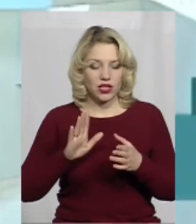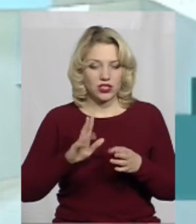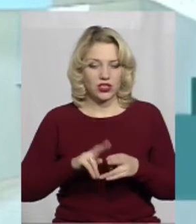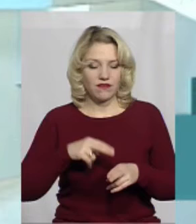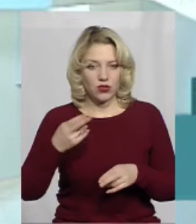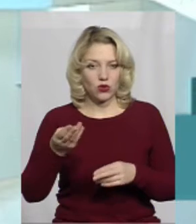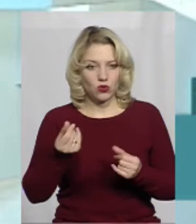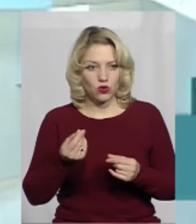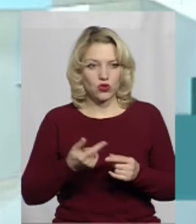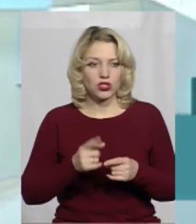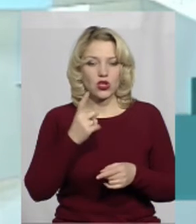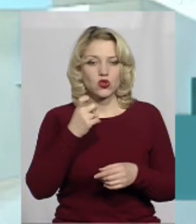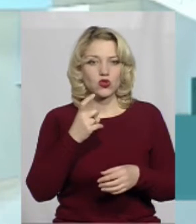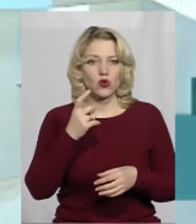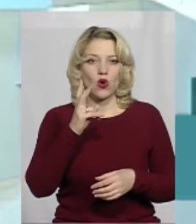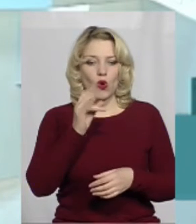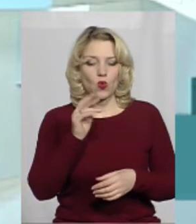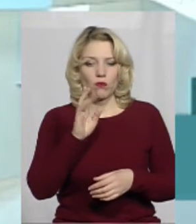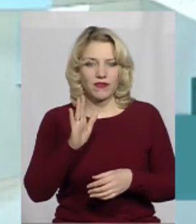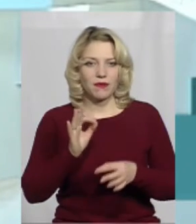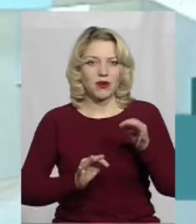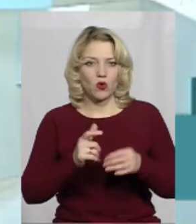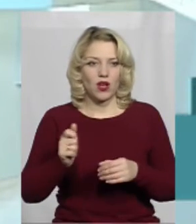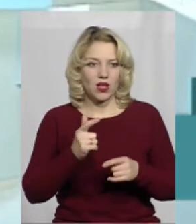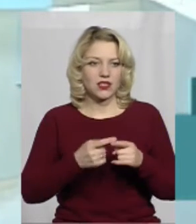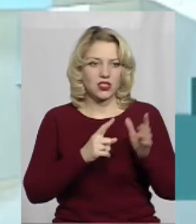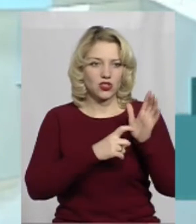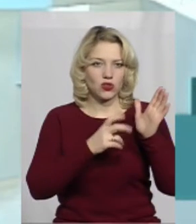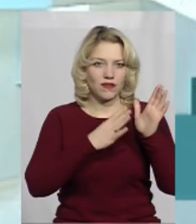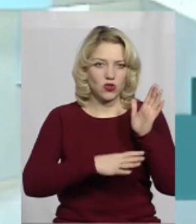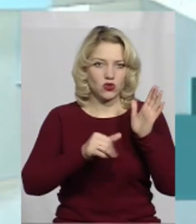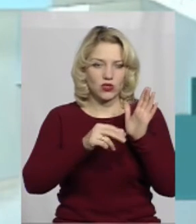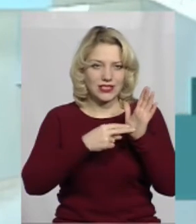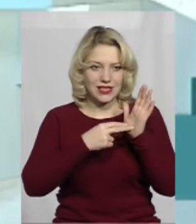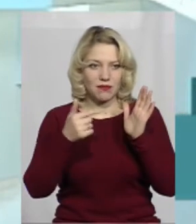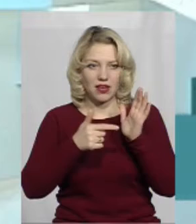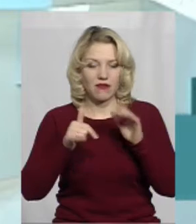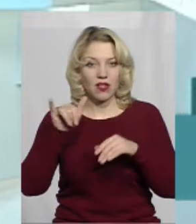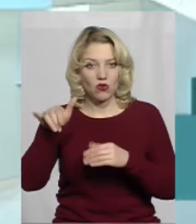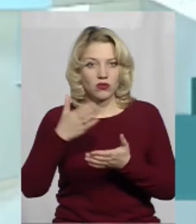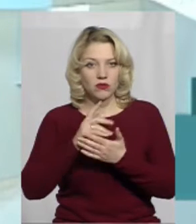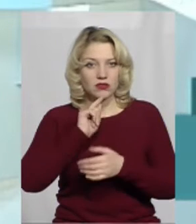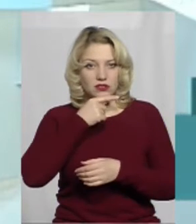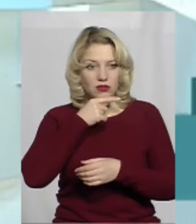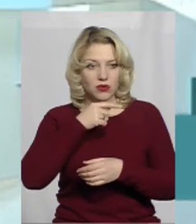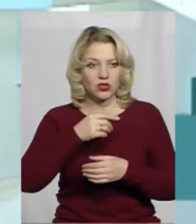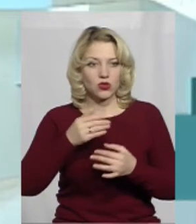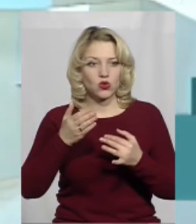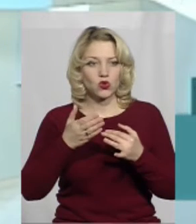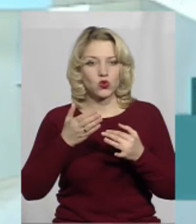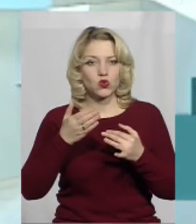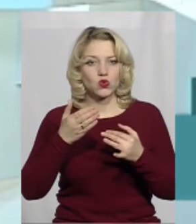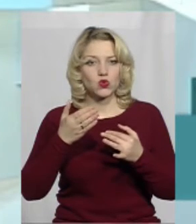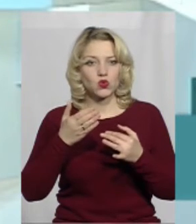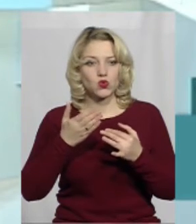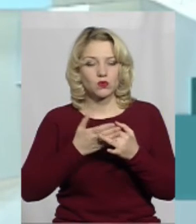кошти в екваленті 100 кубічних метрів природнього газу, зокрема, це 697 гривень. А у нього, скажімо так, зекономила субсидія була понад